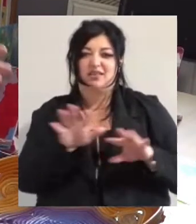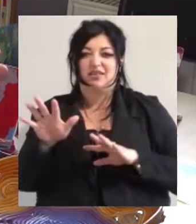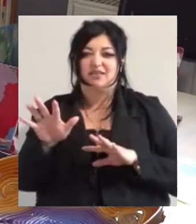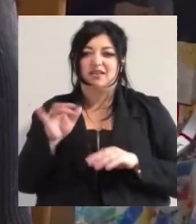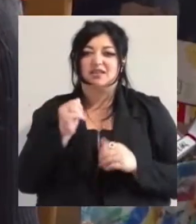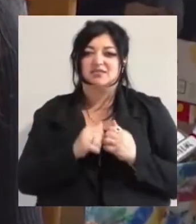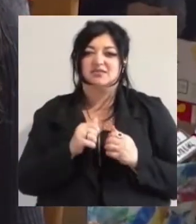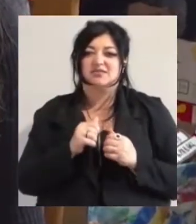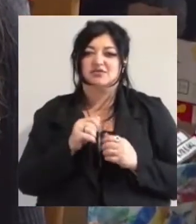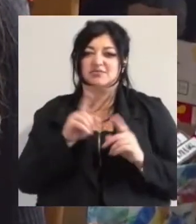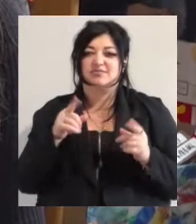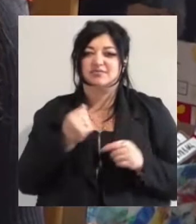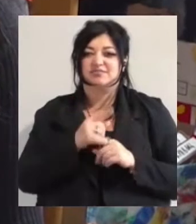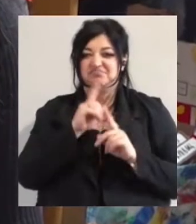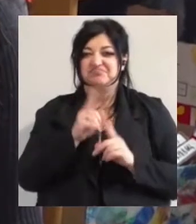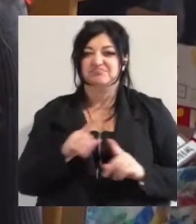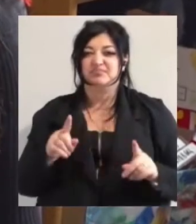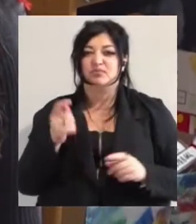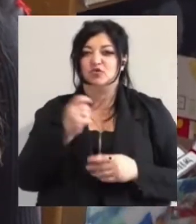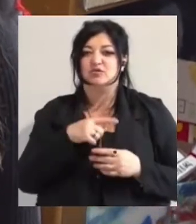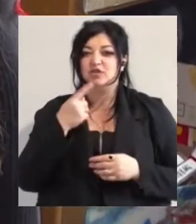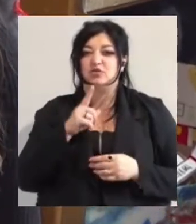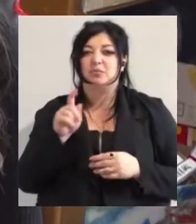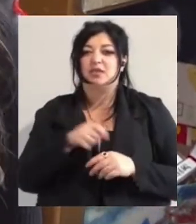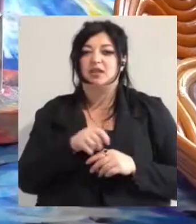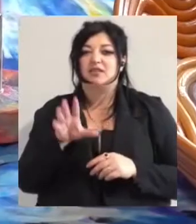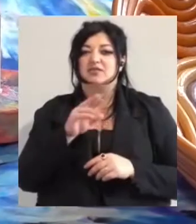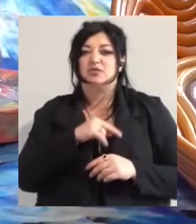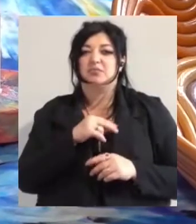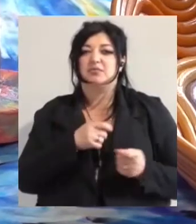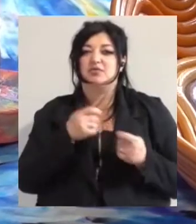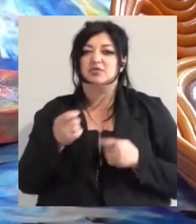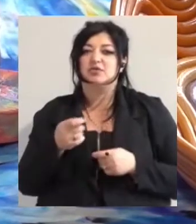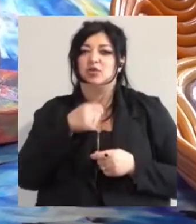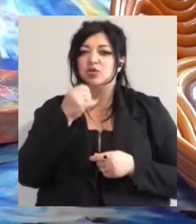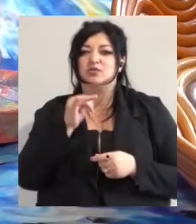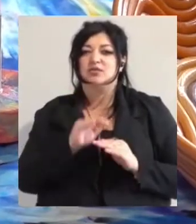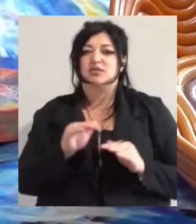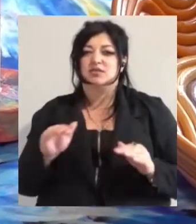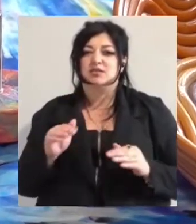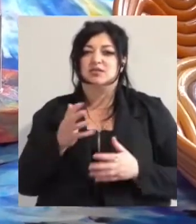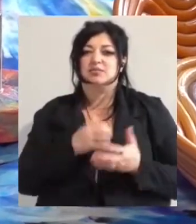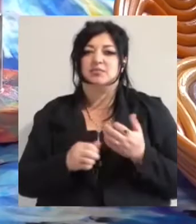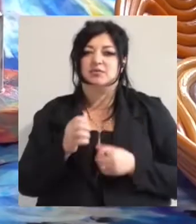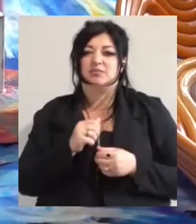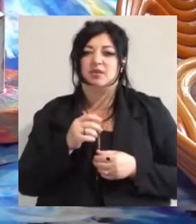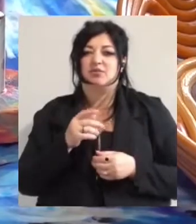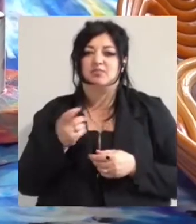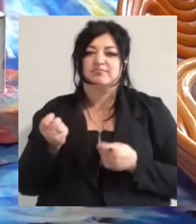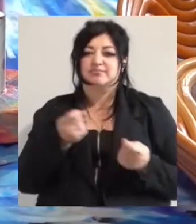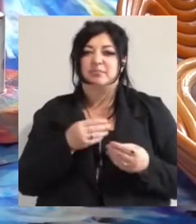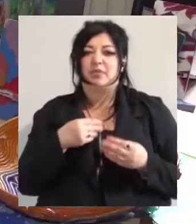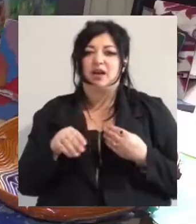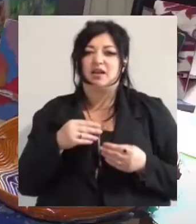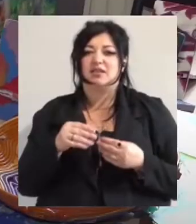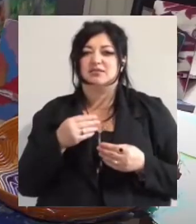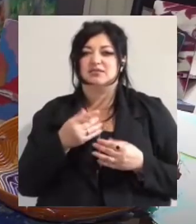копію неповториму. Художниця каже, матеріали для робіт приносять дорослі і діти, приймають очищену вторинну сировину, сортують пластик згідно з